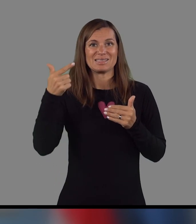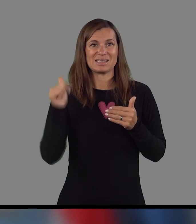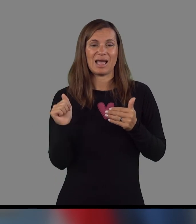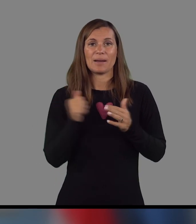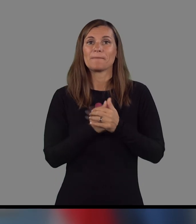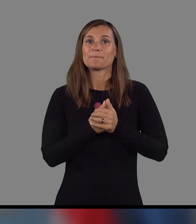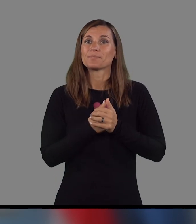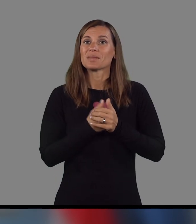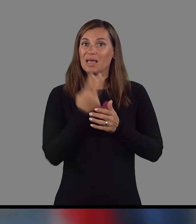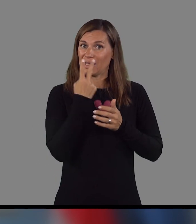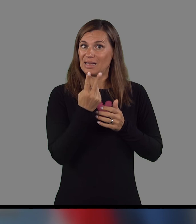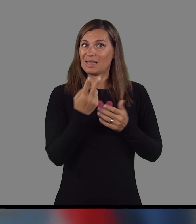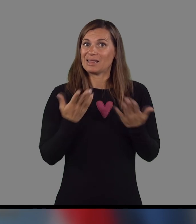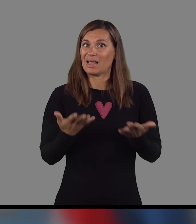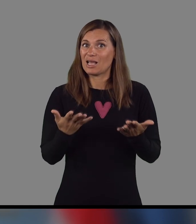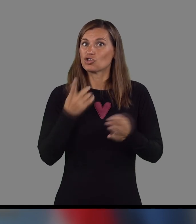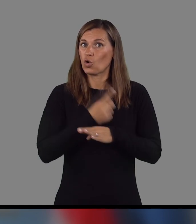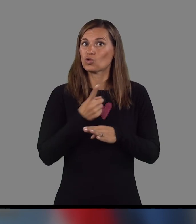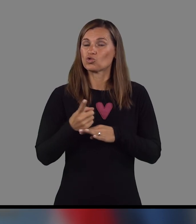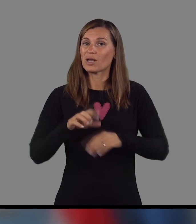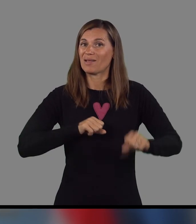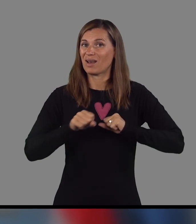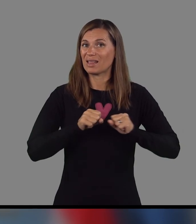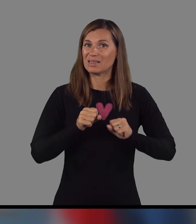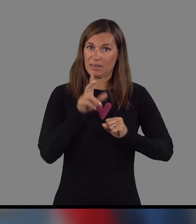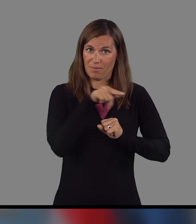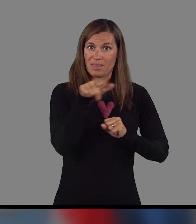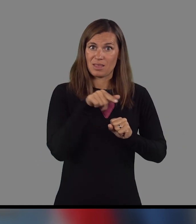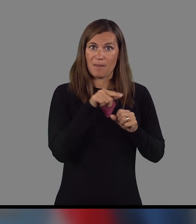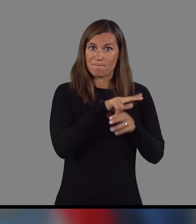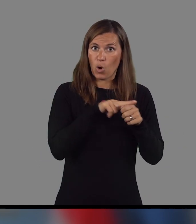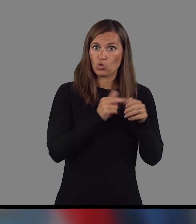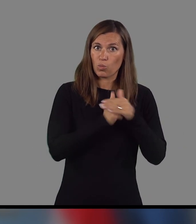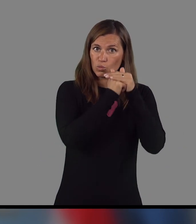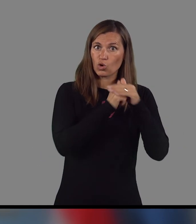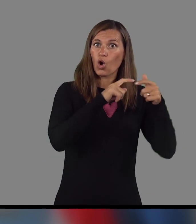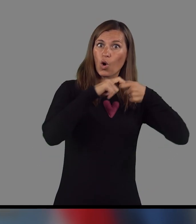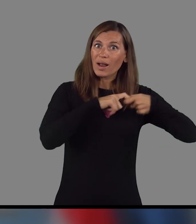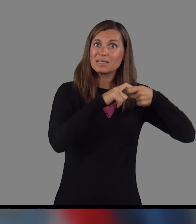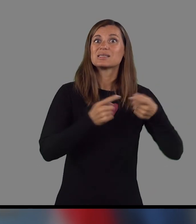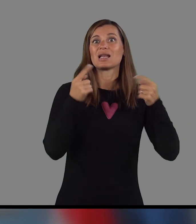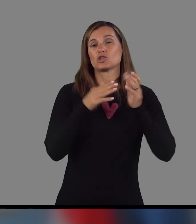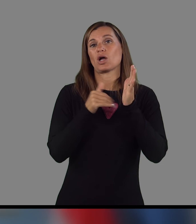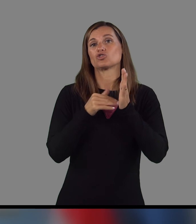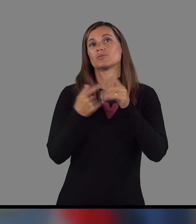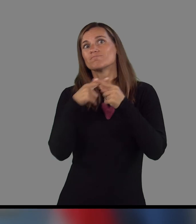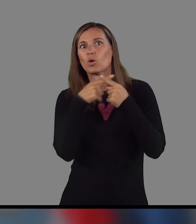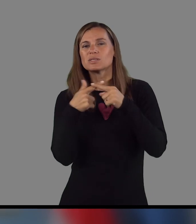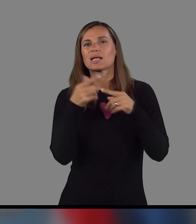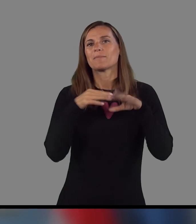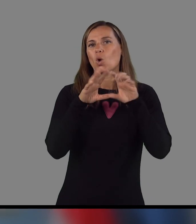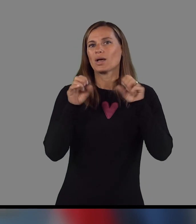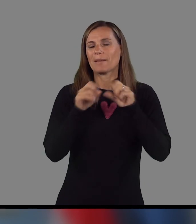izvolite. Tade je vrtove ceste, a mogoče smo, glede današnjega odločanja na vladi, imate polno podporo koalicije ali so kakšni pomisliki pri